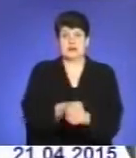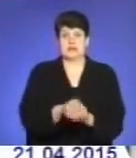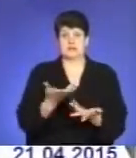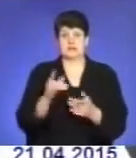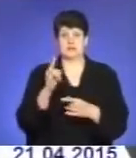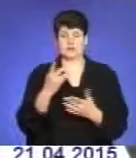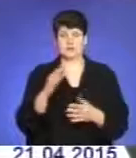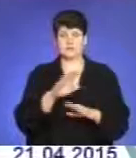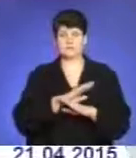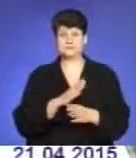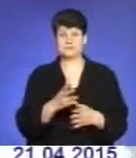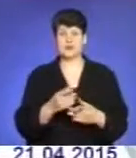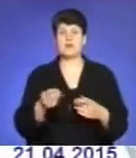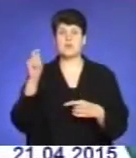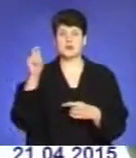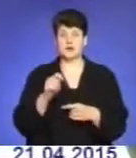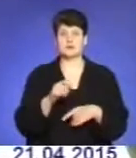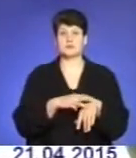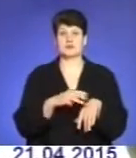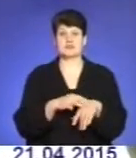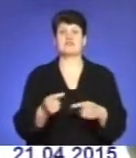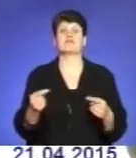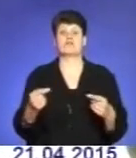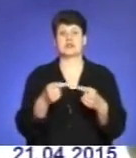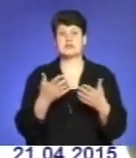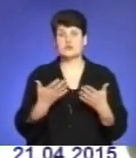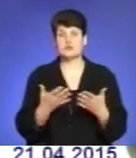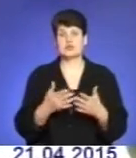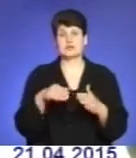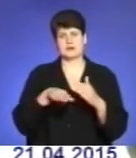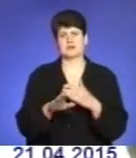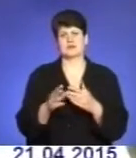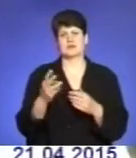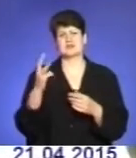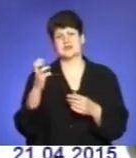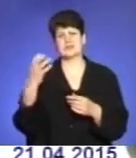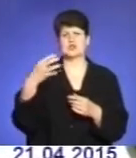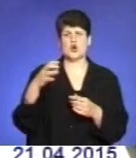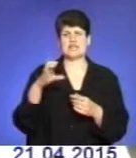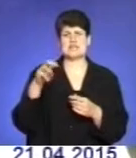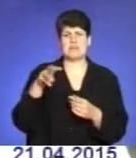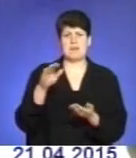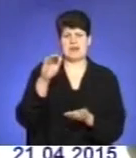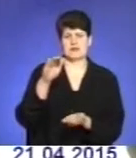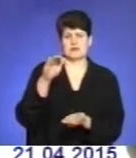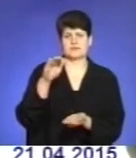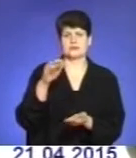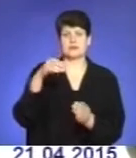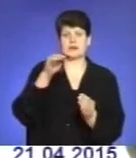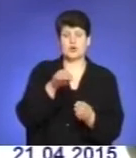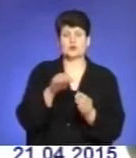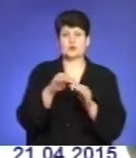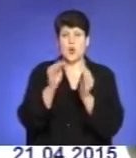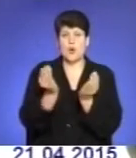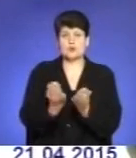місце події негайно виїхала слідчо-оперативна група, які встановили, що на глибині близько 30-40 сантиметрів прикопаний з горток,